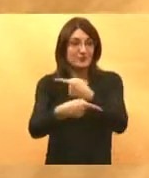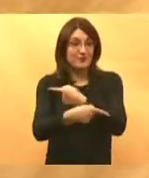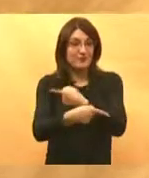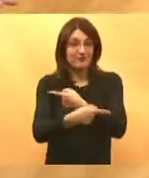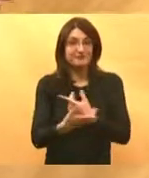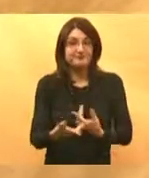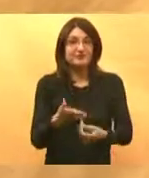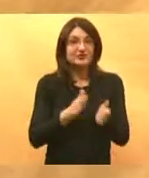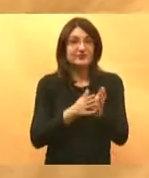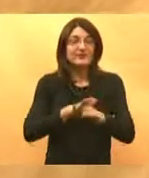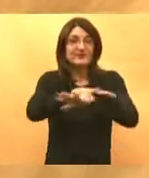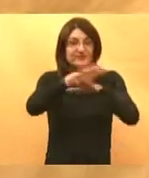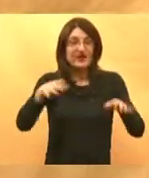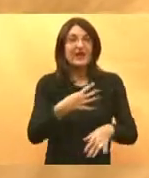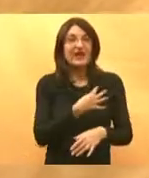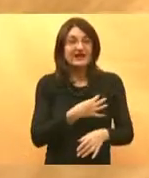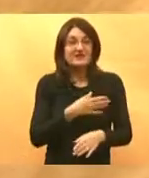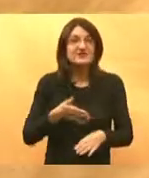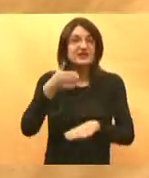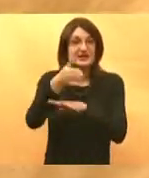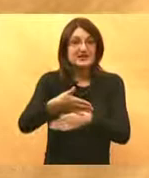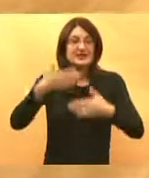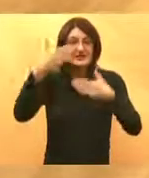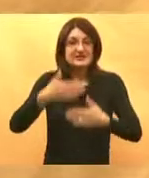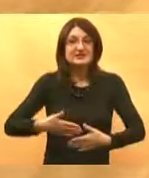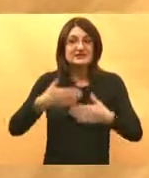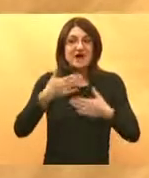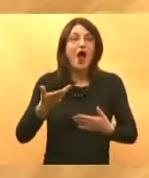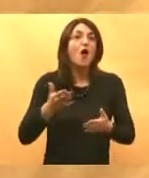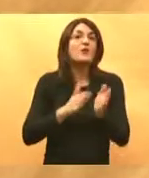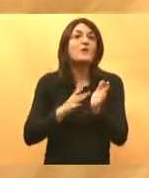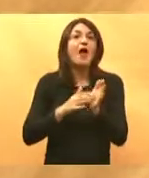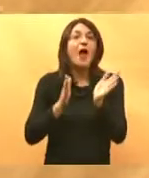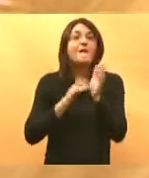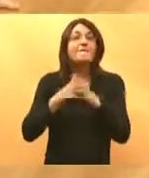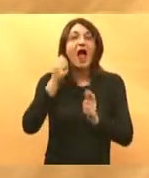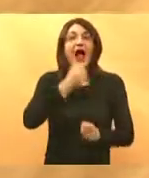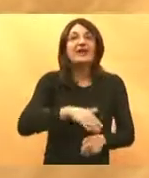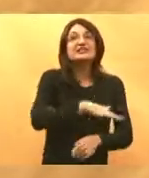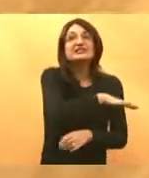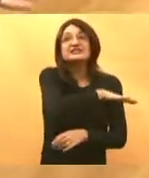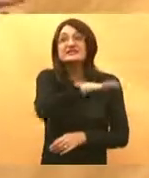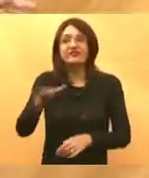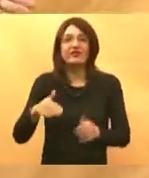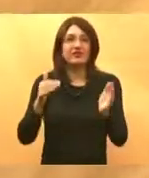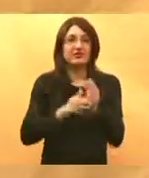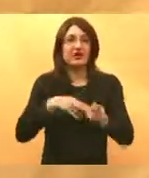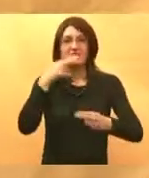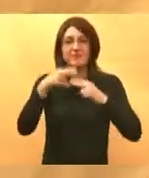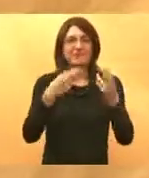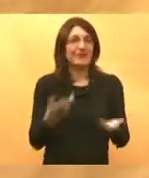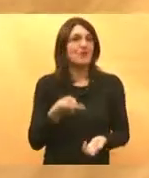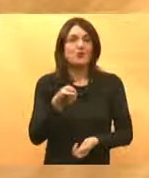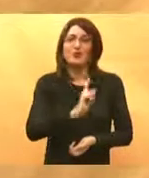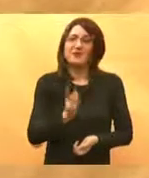sad da cijela hrvatska populacija ode na sistematski pregled magneta cijelog tijela kužite dakle svi ste došli s nalazom nekoga koji je